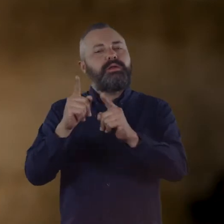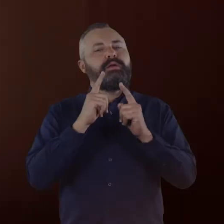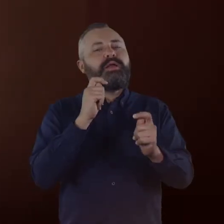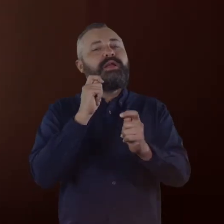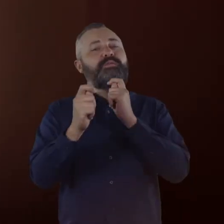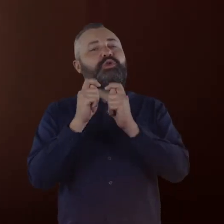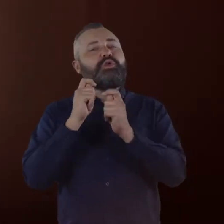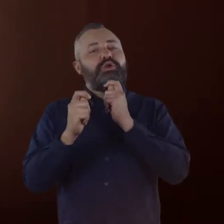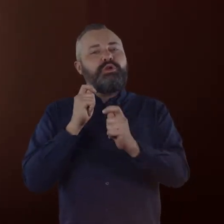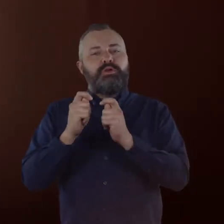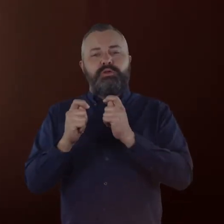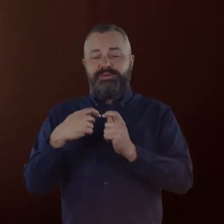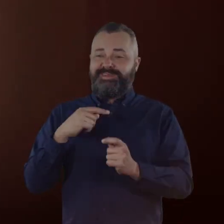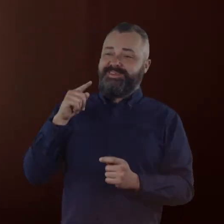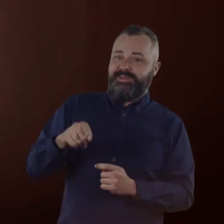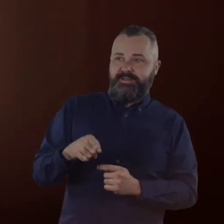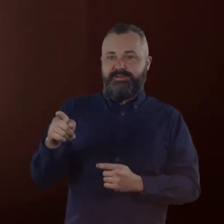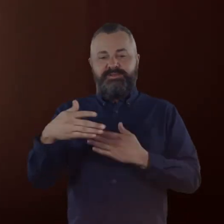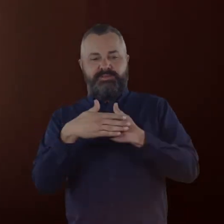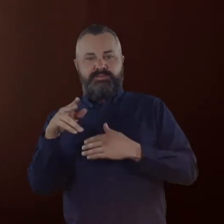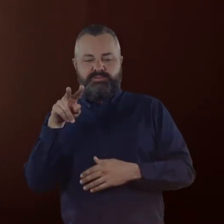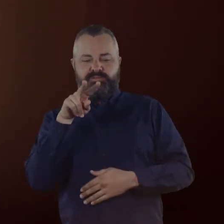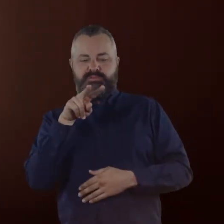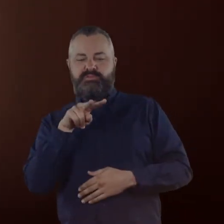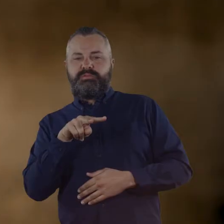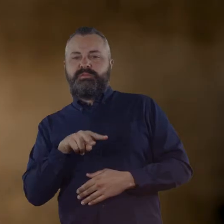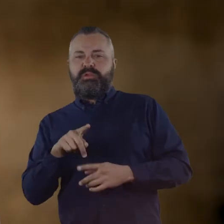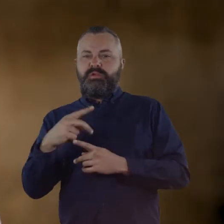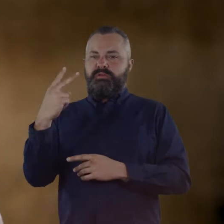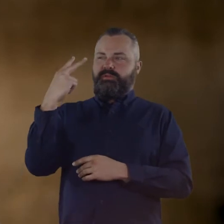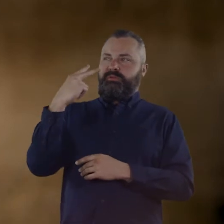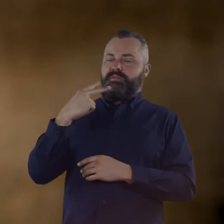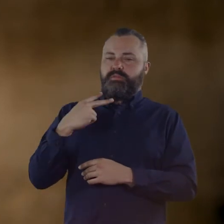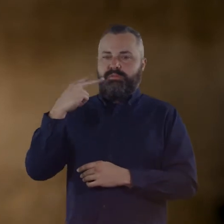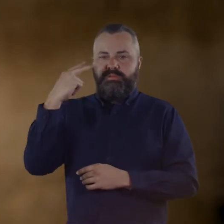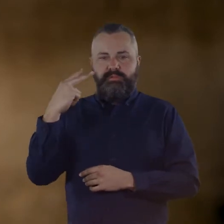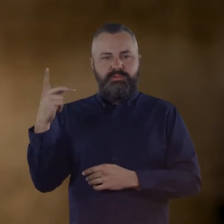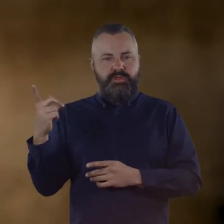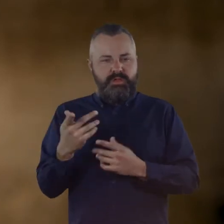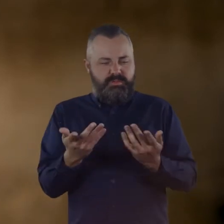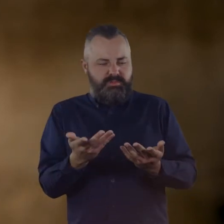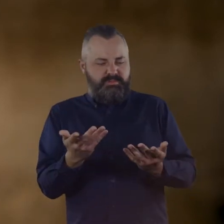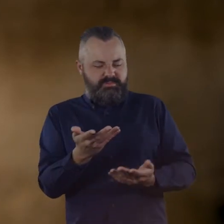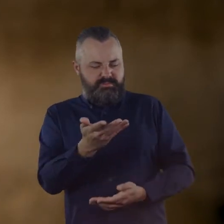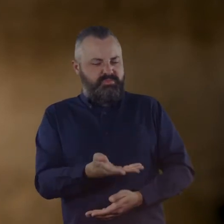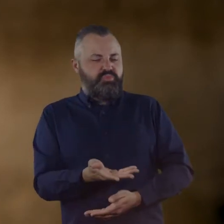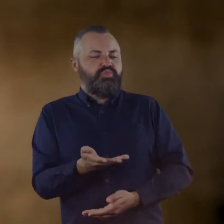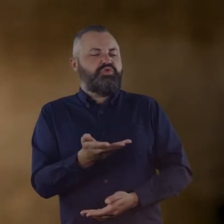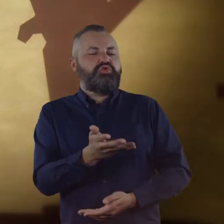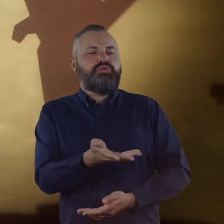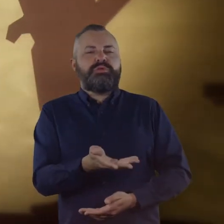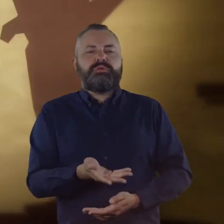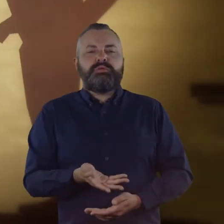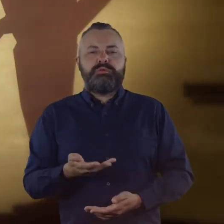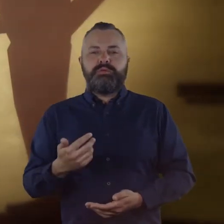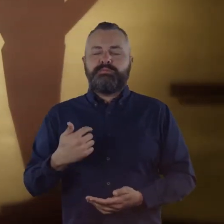مقابلة مثل هذا المظهر الغريب يسألون ولكن لماذا أنت هنا وماذا تفعلين هنا